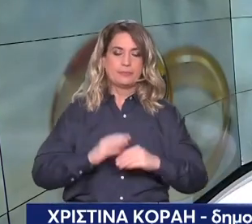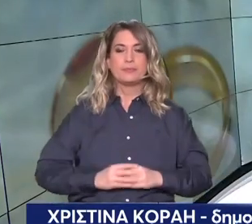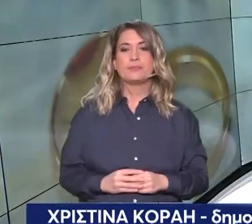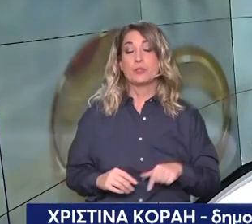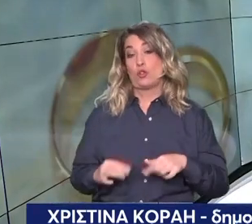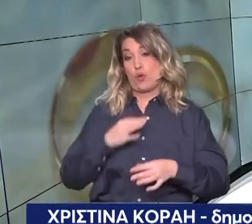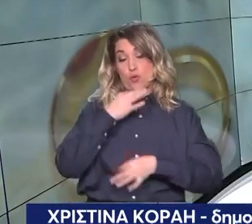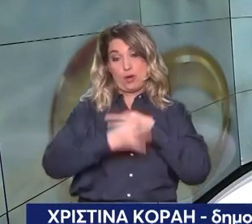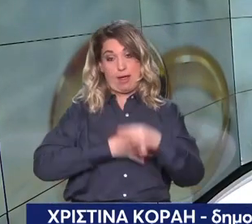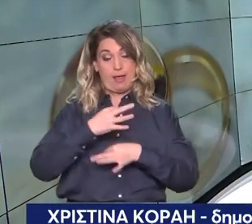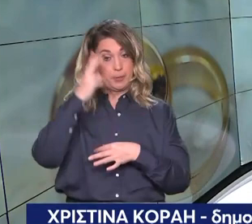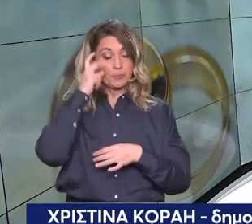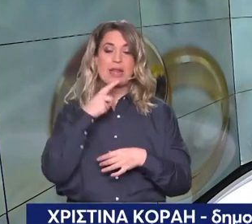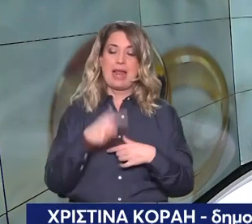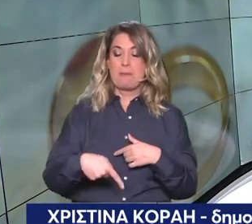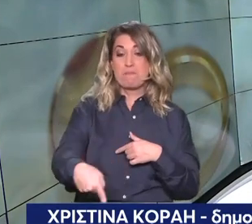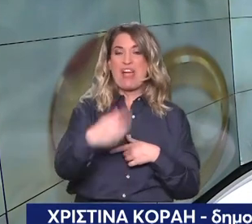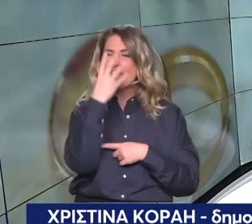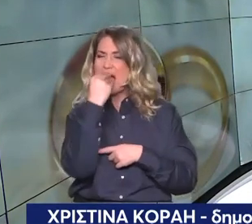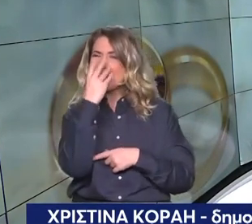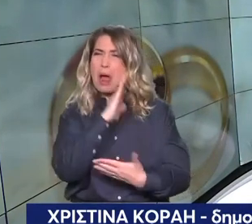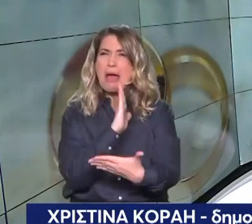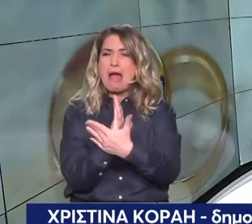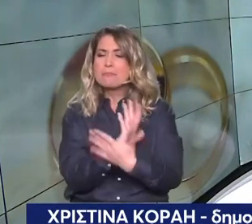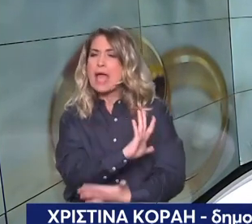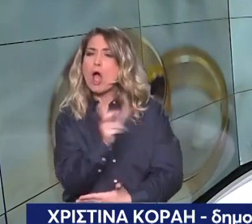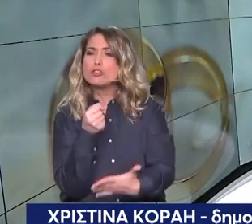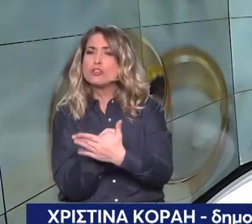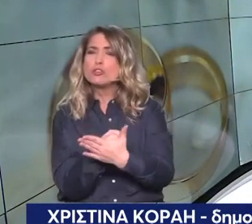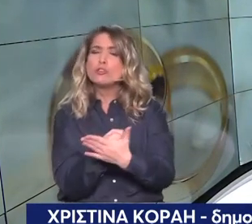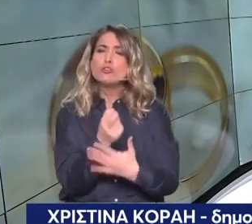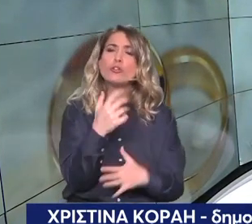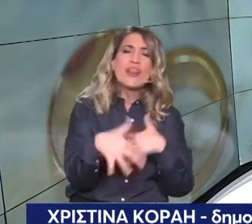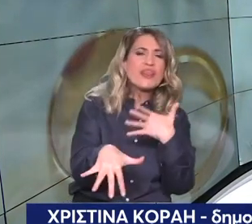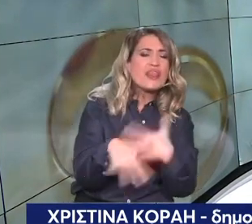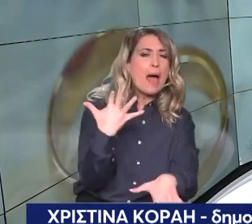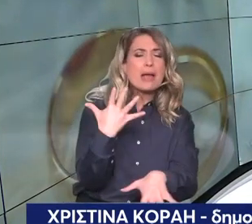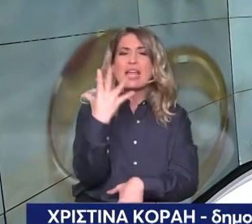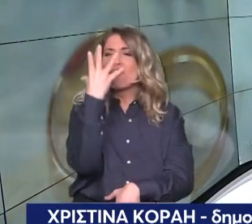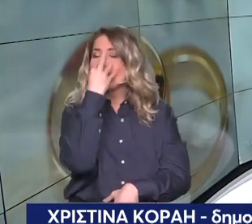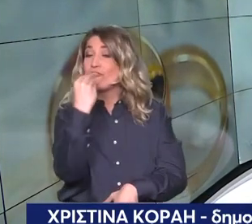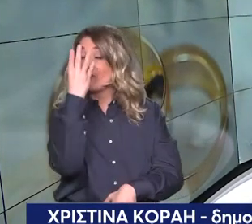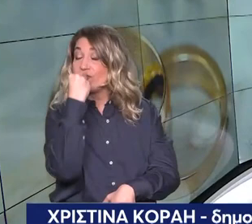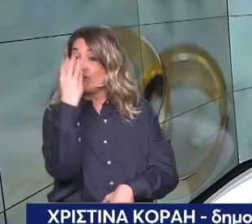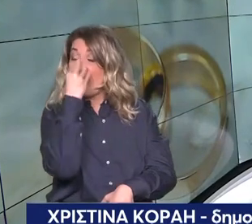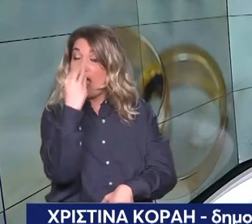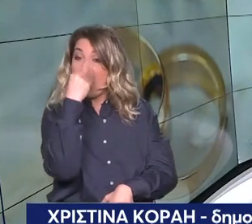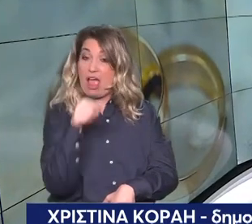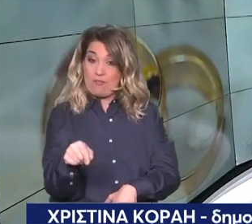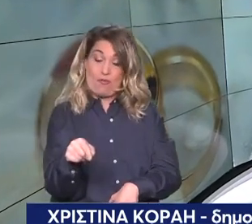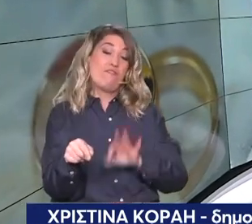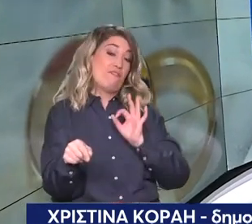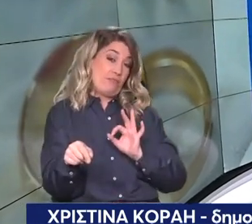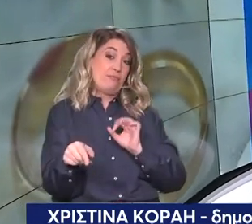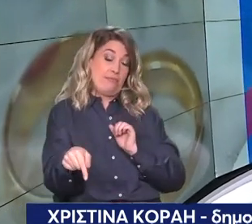Πρώτον, μέχρι τα μέσα Φεβρουαρίου, αναμένεται, αφού ανοίξει ο Πρωθυπουργός τα χαρτιά του αύριο και αρχίσει η